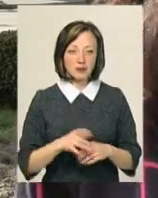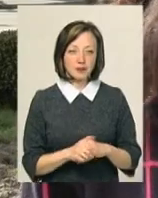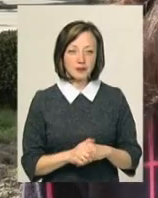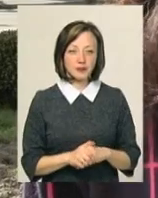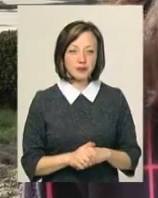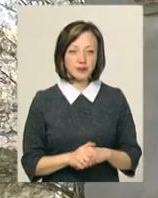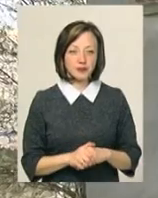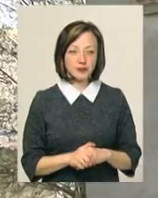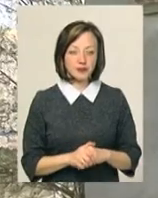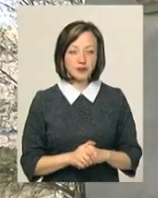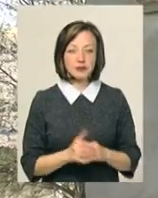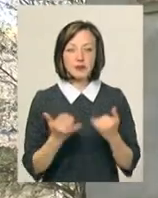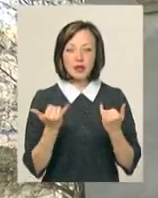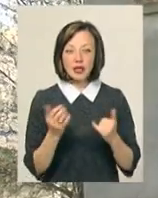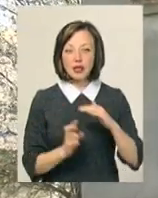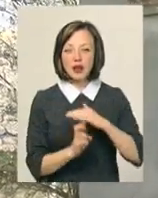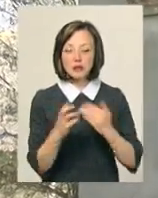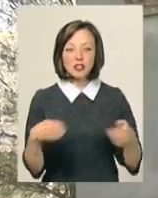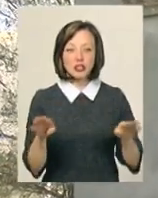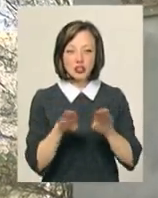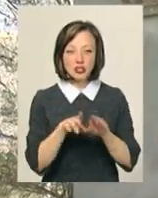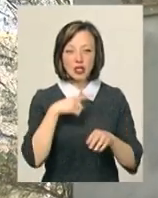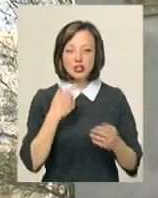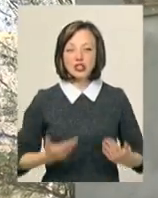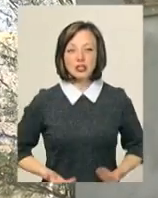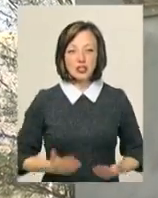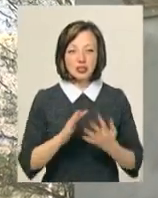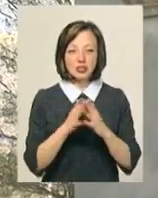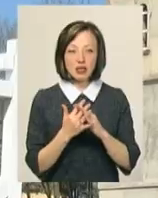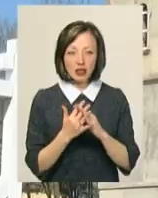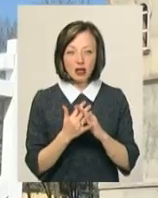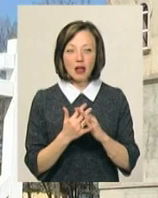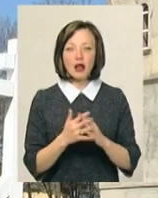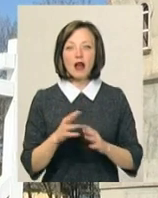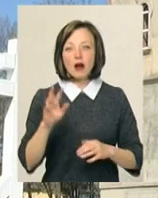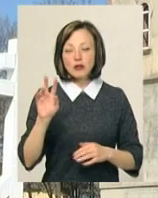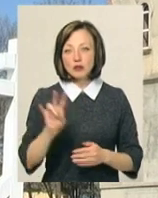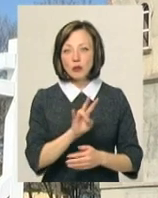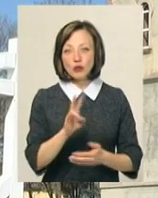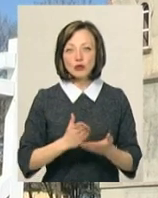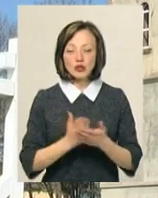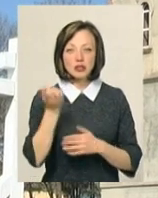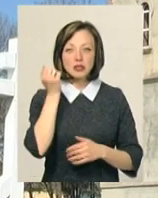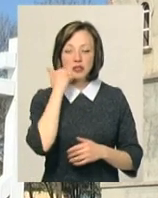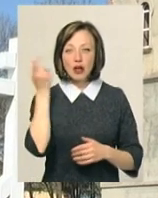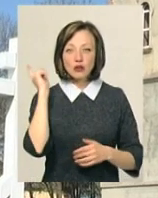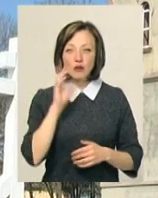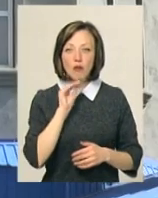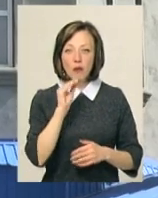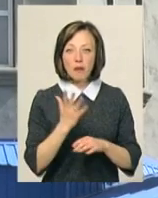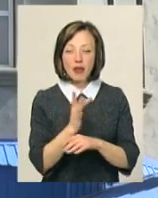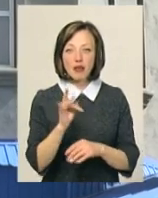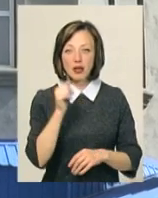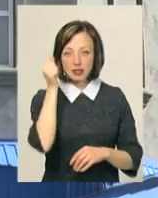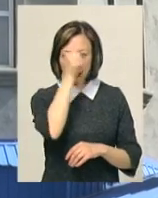кожне таке неподання. Нині храм зачинено. Як стверджує житель Кабоківки Ірина Гаврилюк, богослужіння старослов'янською мовою тут відбувається п'ять